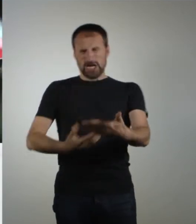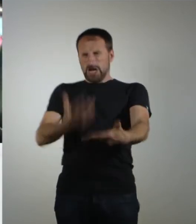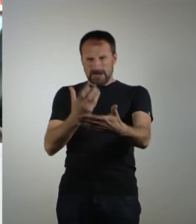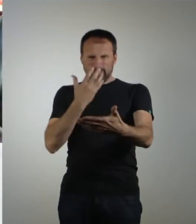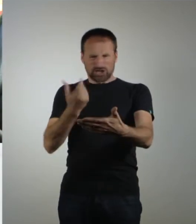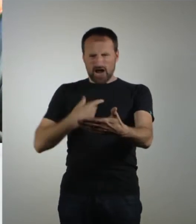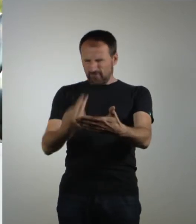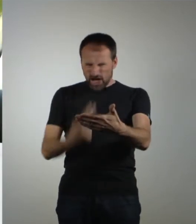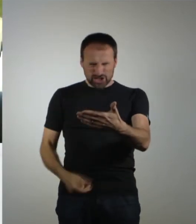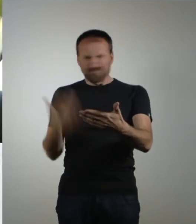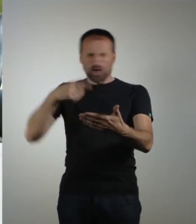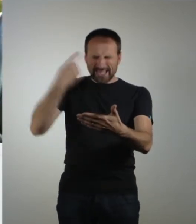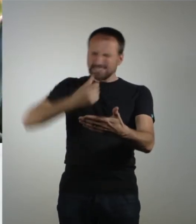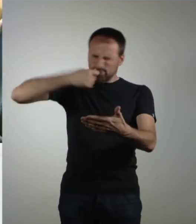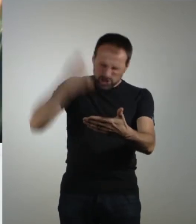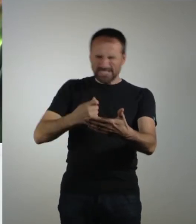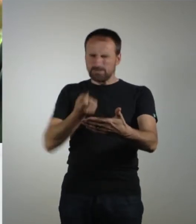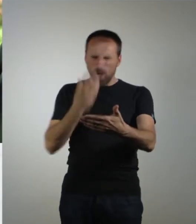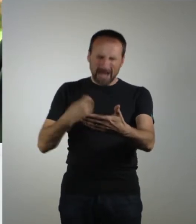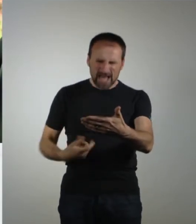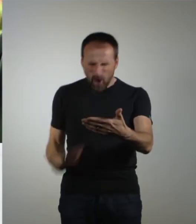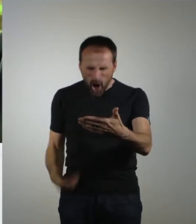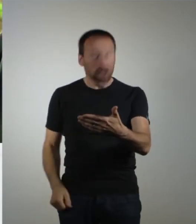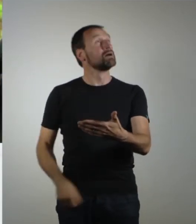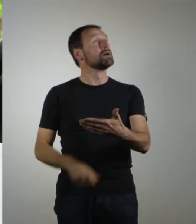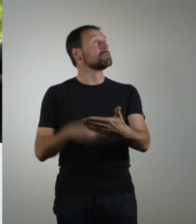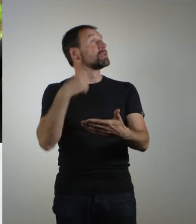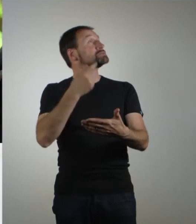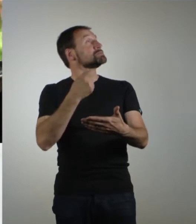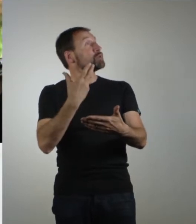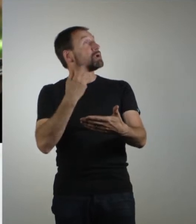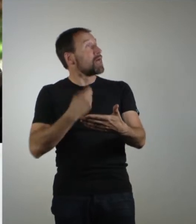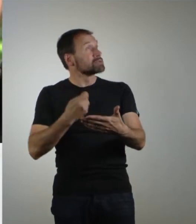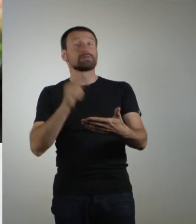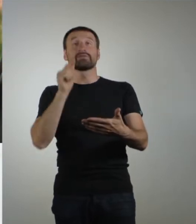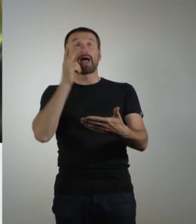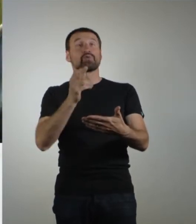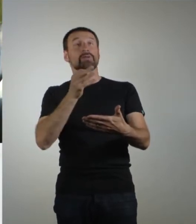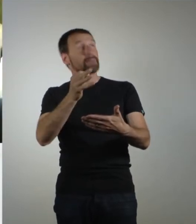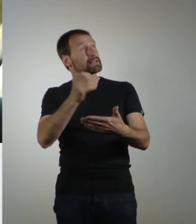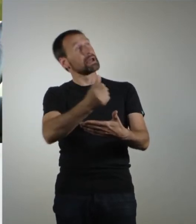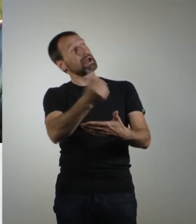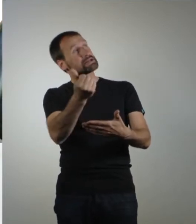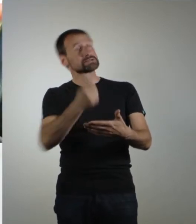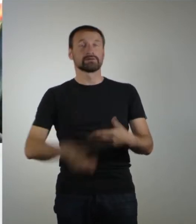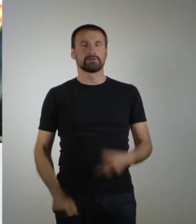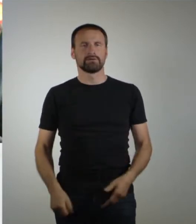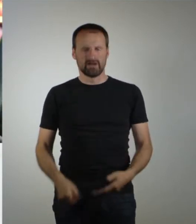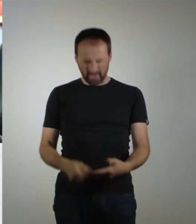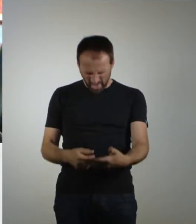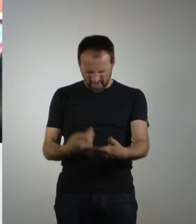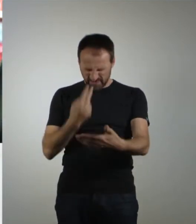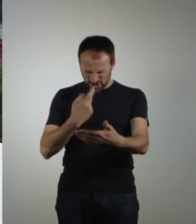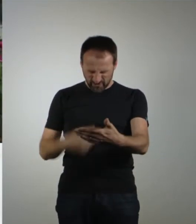befindet sich der nächste verschissene Blumenladen? Der nächste Blumenladen ist in 300 Metern auf der rechten Seite. Willst mich jetzt